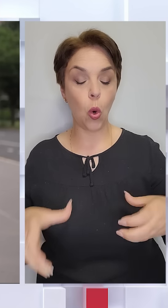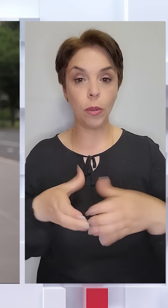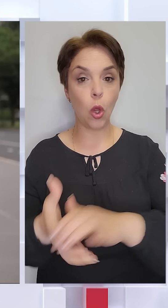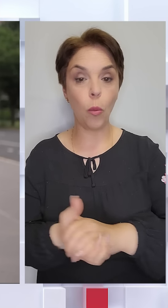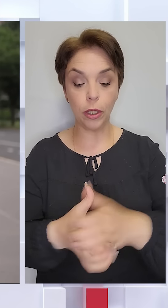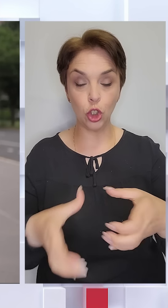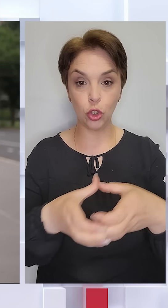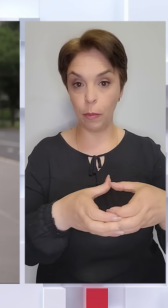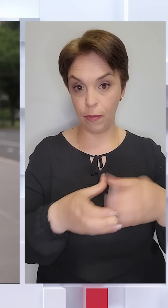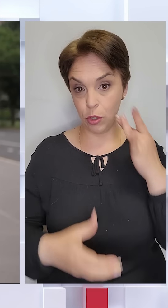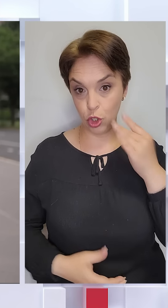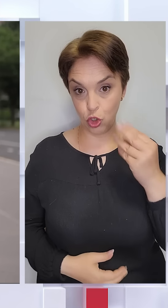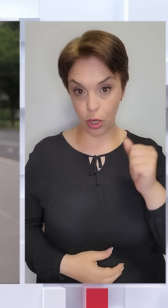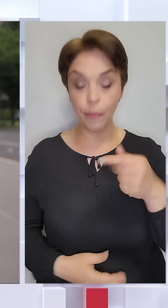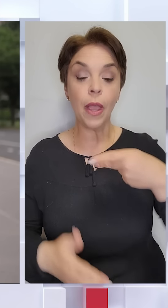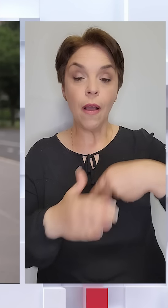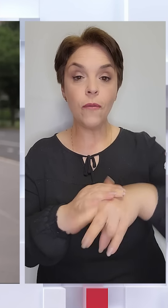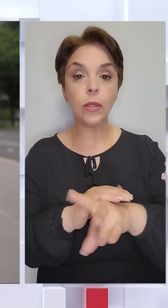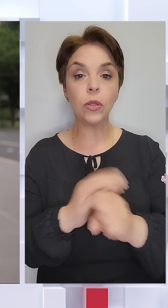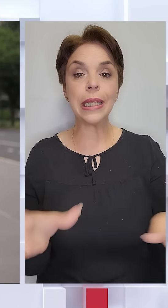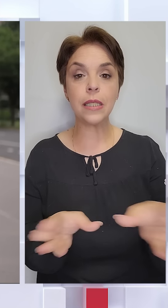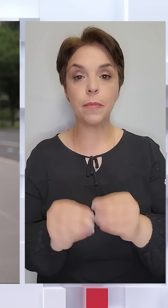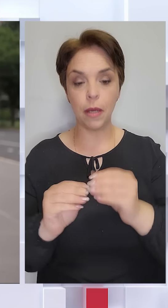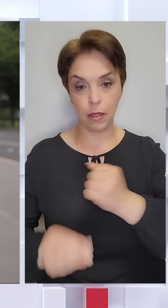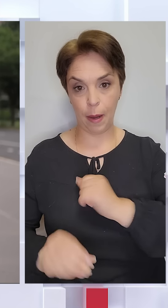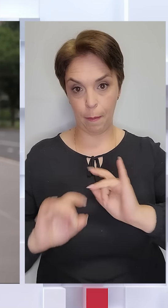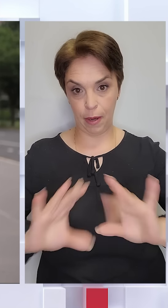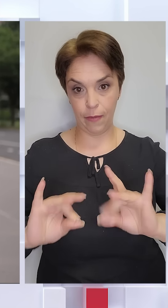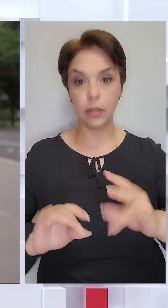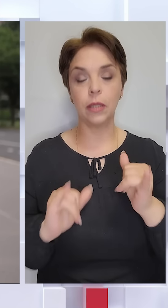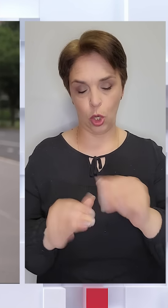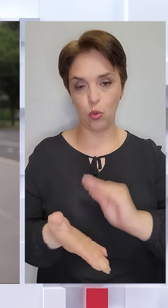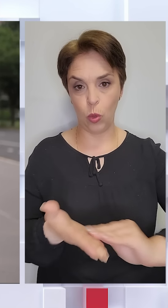'єднаних штабів Сполучених Штатів вийдуть на спільний брифінг до журналістів.